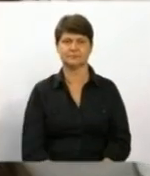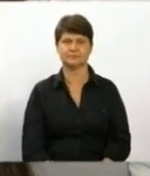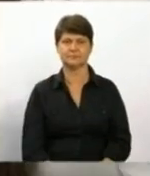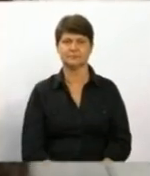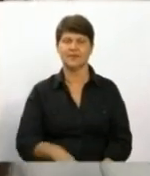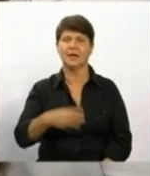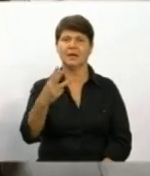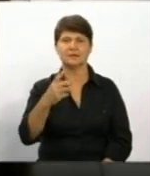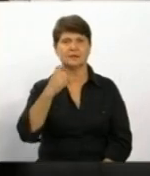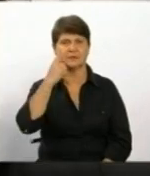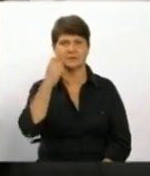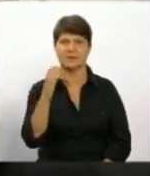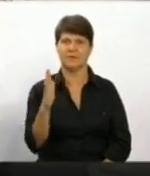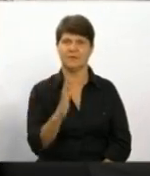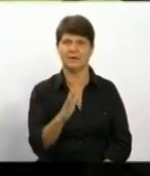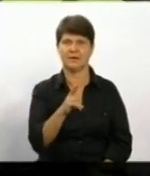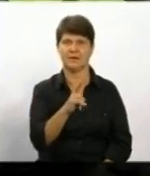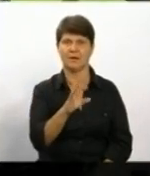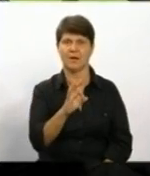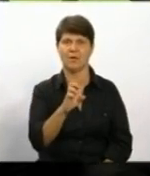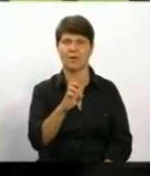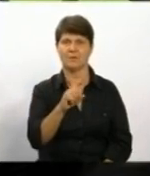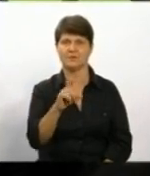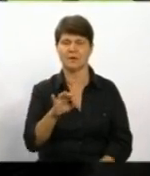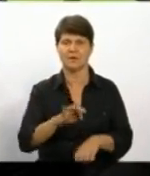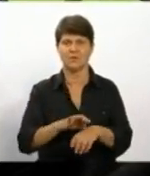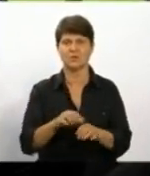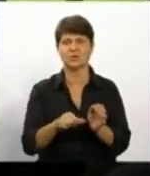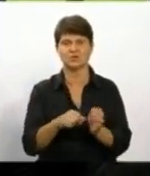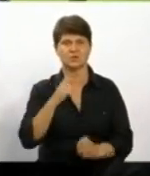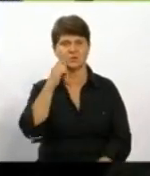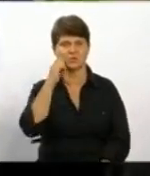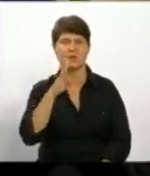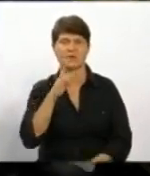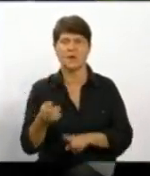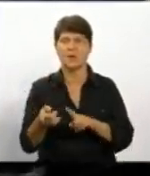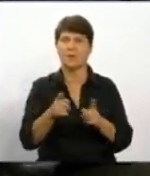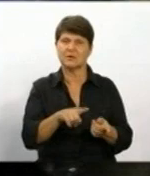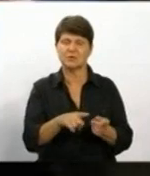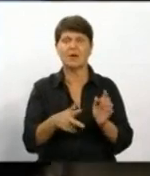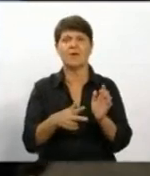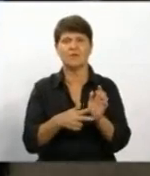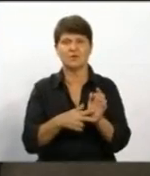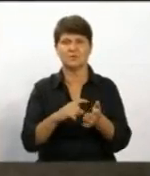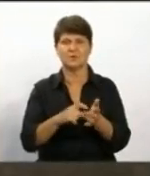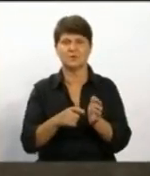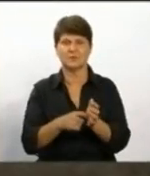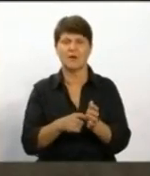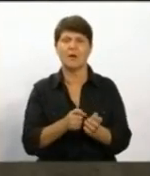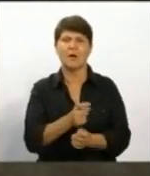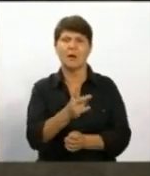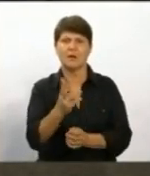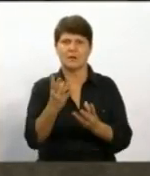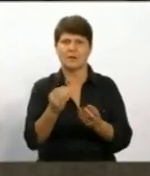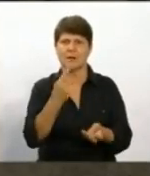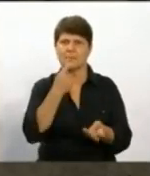13-річна Валерія Кобзар на цукровий діабет хворіє 6 років. Дівчинка перейшла до 8-го класу. Протягом дня робить покілька проколів